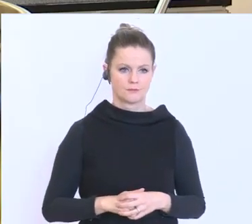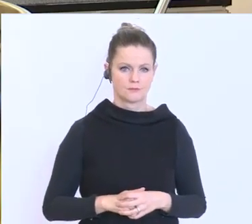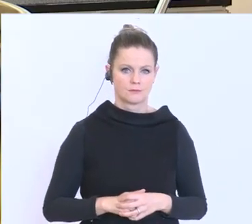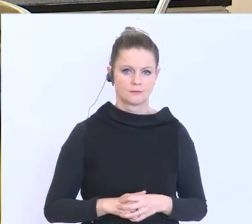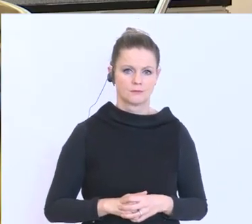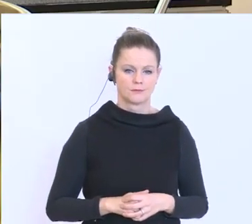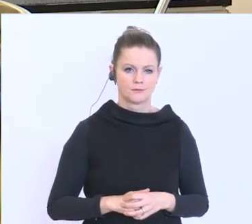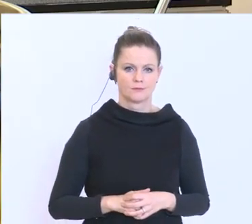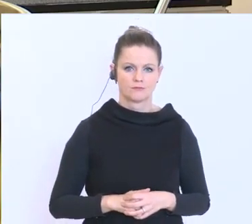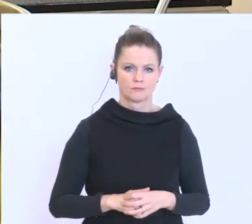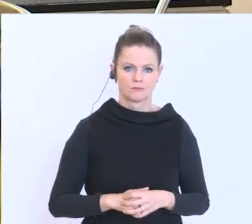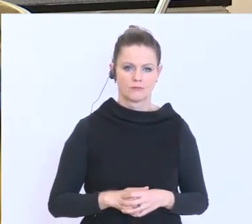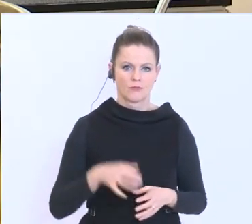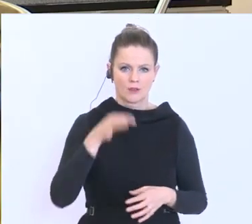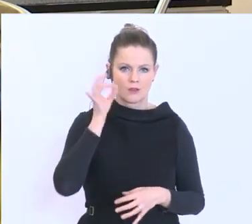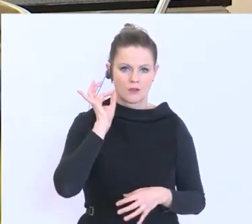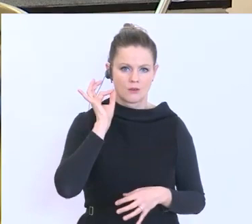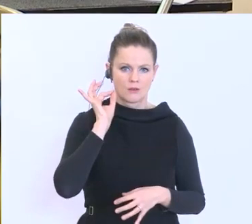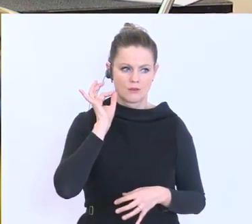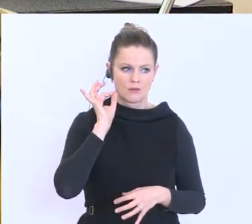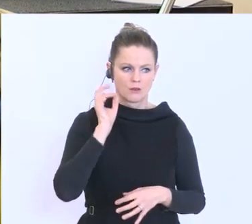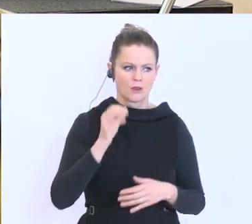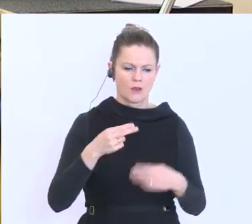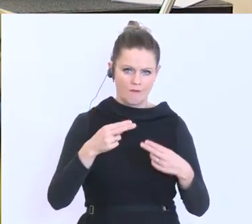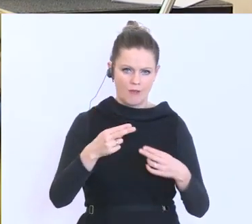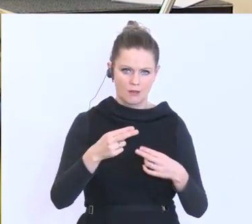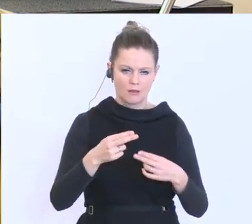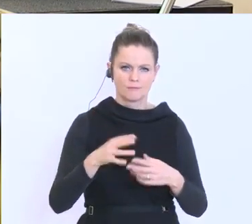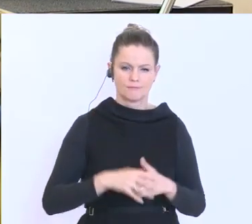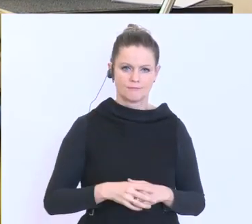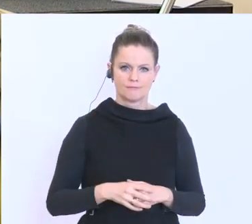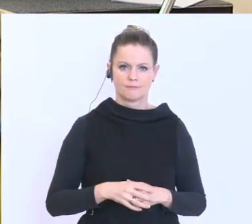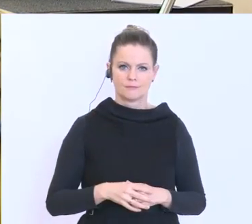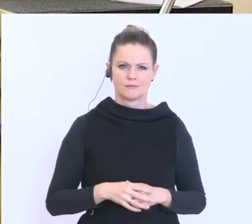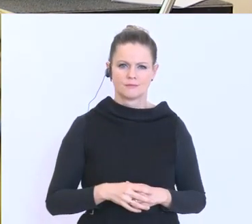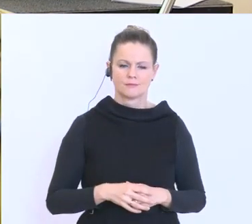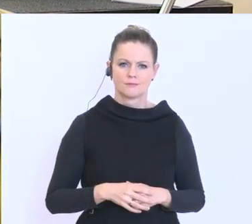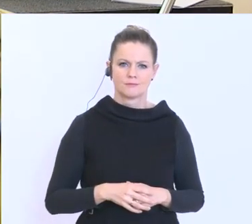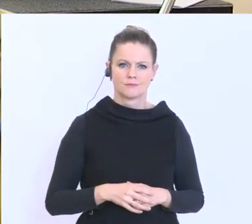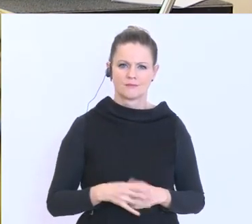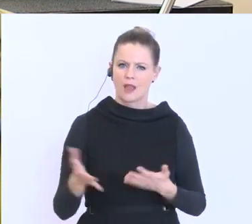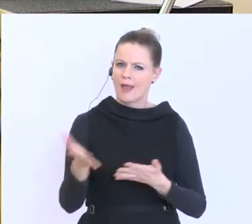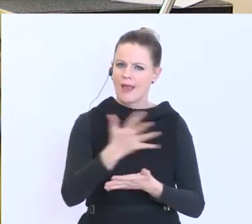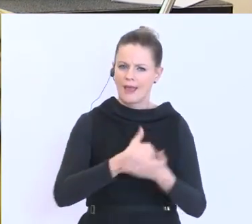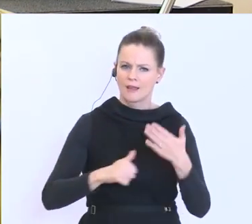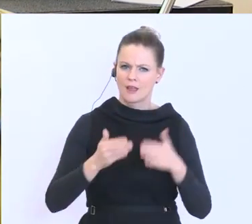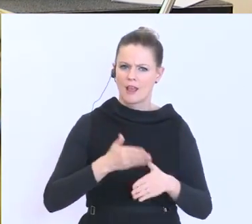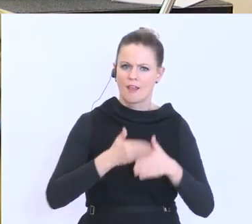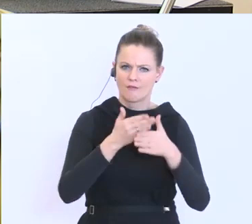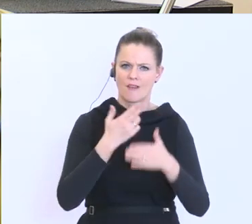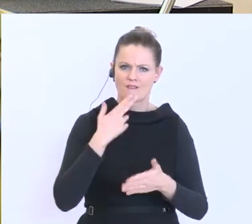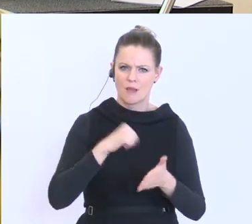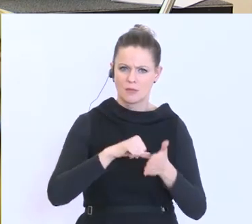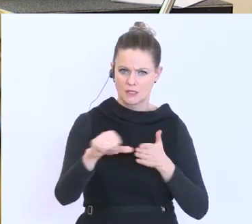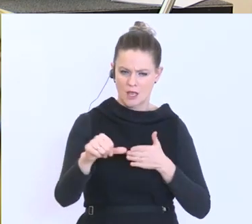Die Frau Dallauser noch. Weiter, Entschuldigung. Wer bezahlt denn diese Erntehelfer? Sind das die Betriebe oder